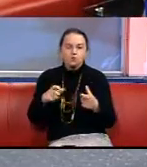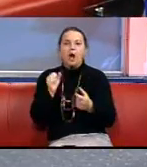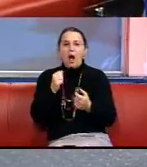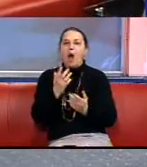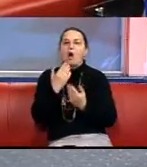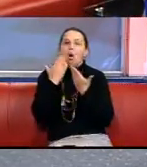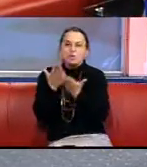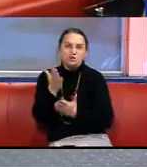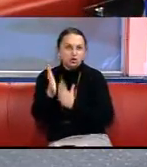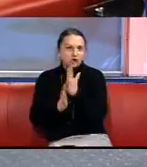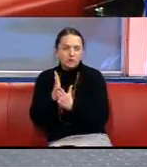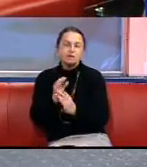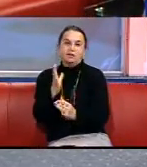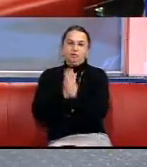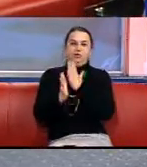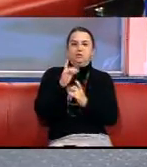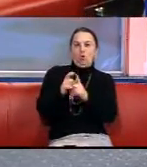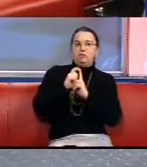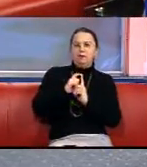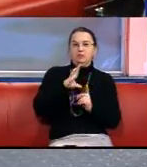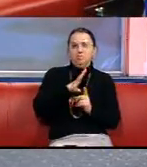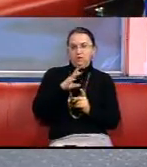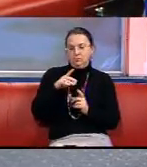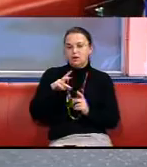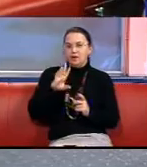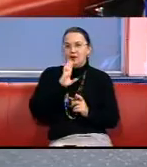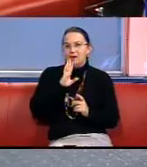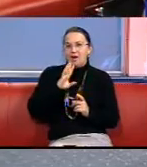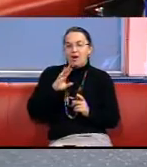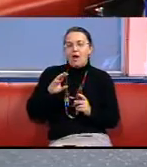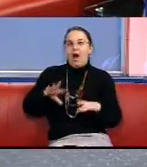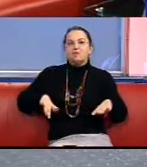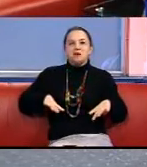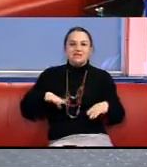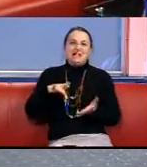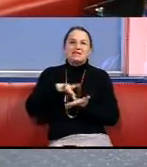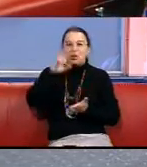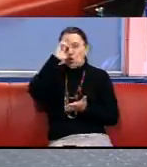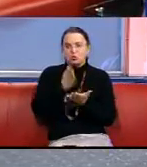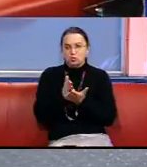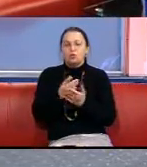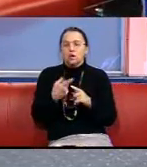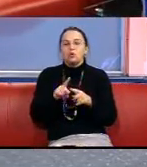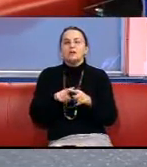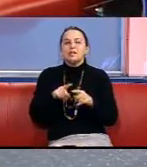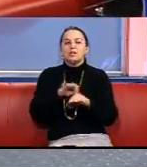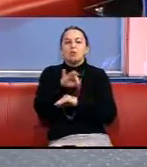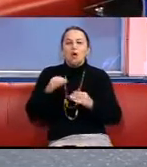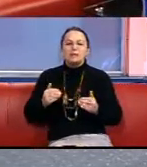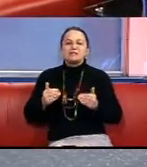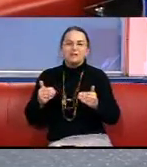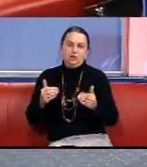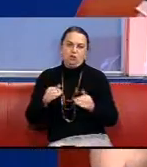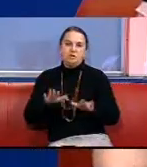вони зверталися жестами, а їм відповідали Це просто магія якась Тобто процес все ж таки зрушив з місця Так, так